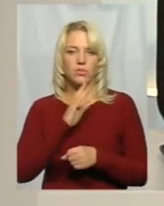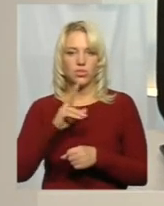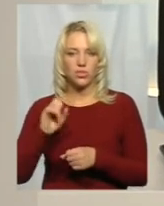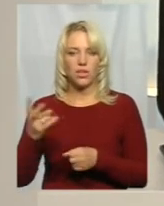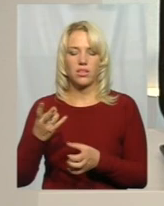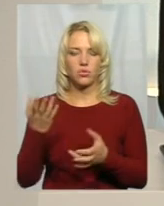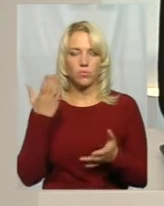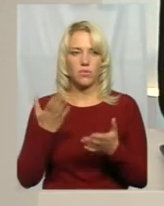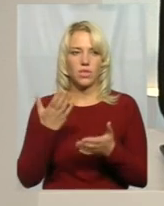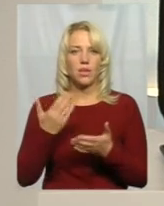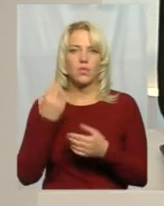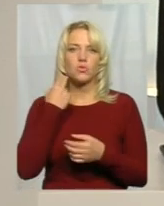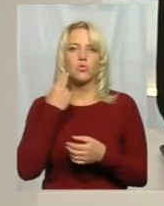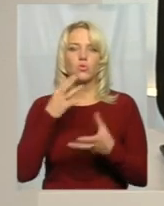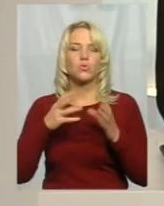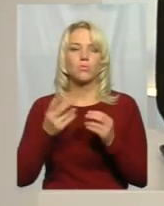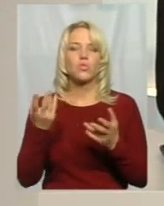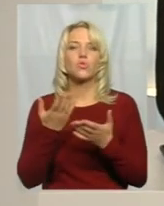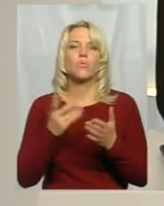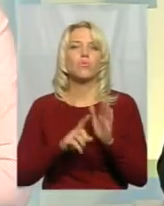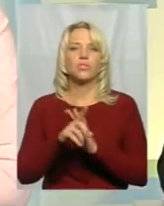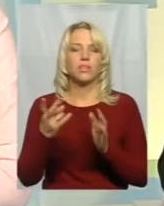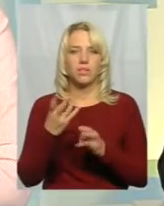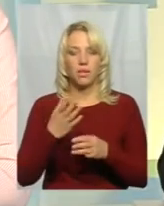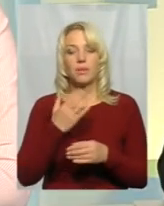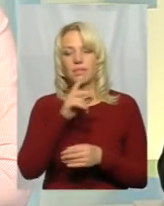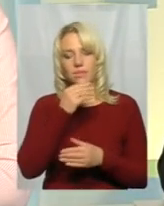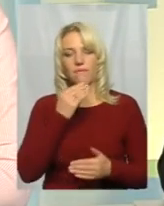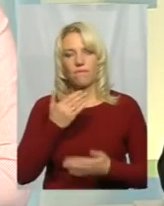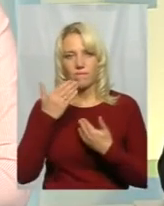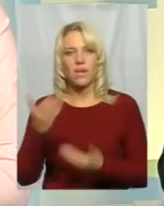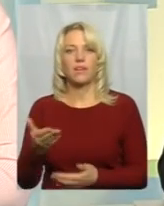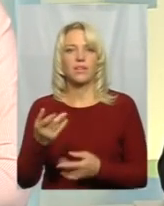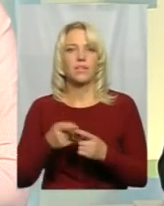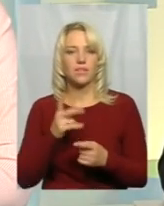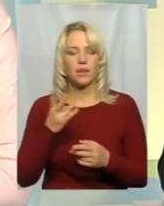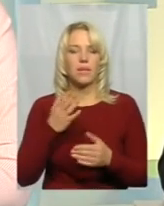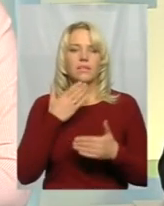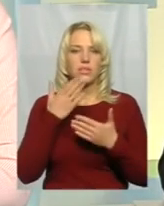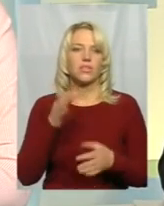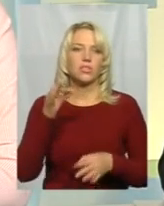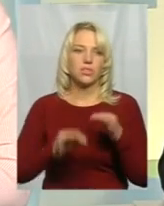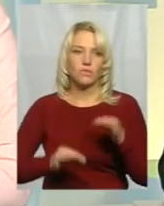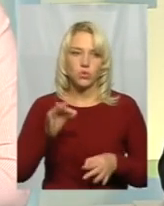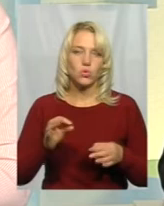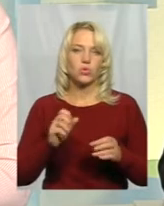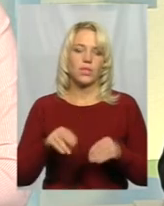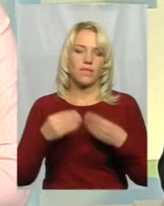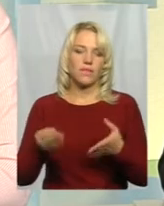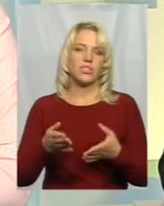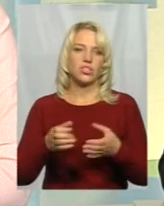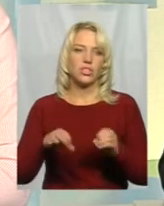багато заборгував. З цього варто починати зі звернення? Так, звичайно, звертатися до суду за видачою рішення